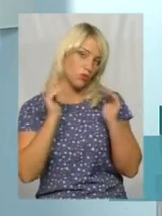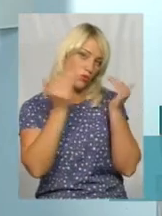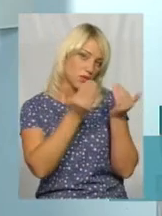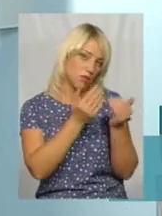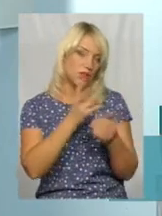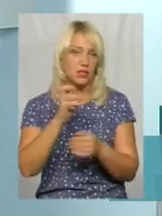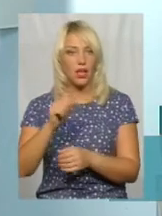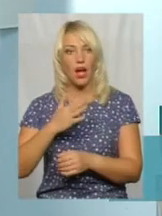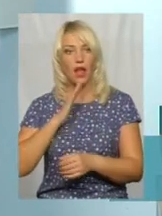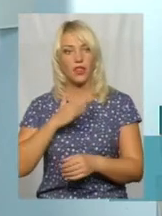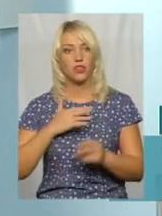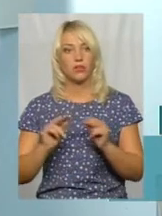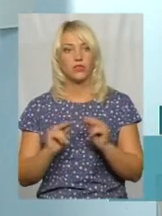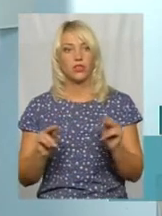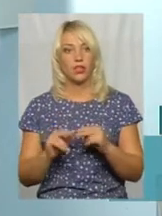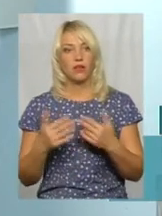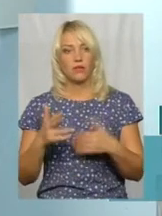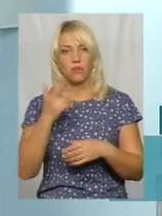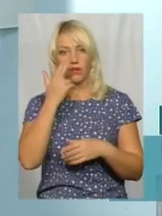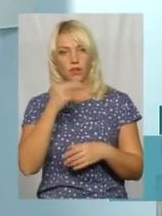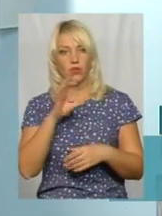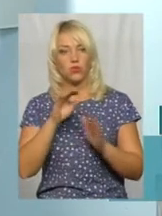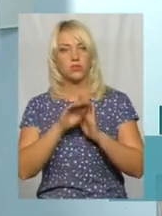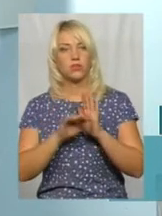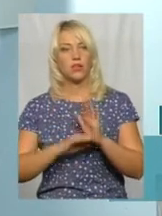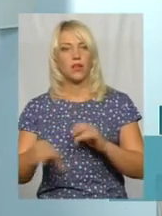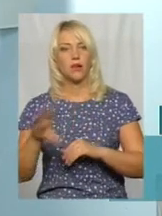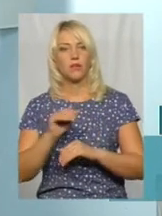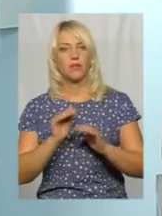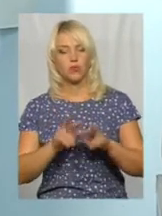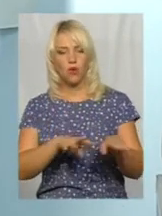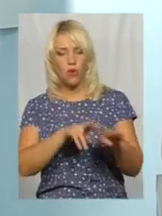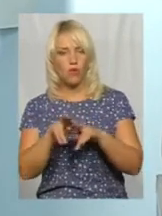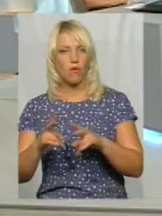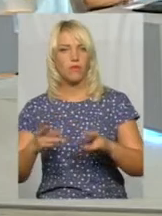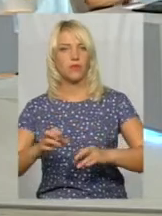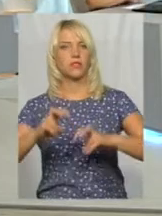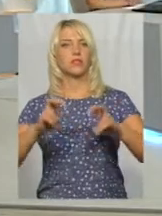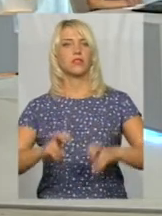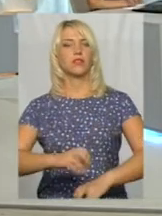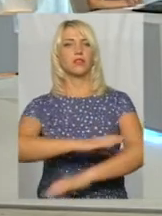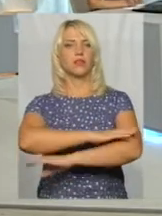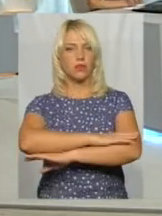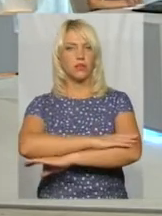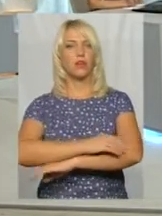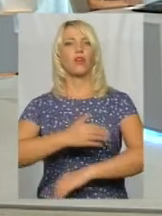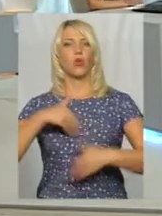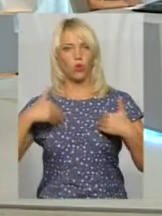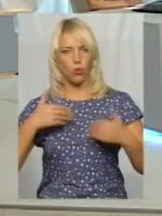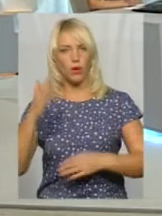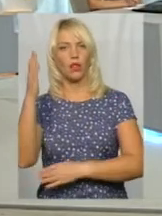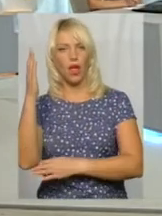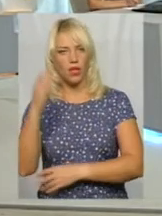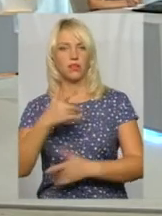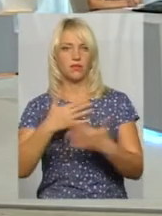А нашим вчителям вже привикли вони до системи, що діти всі одинаково мають сидіти, одинаково добрий день казати і так далі. Тобто,